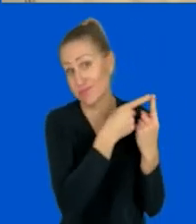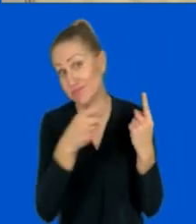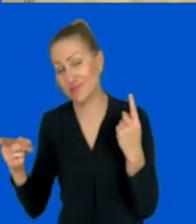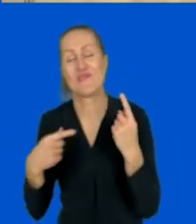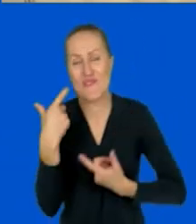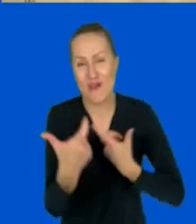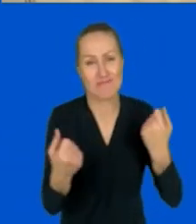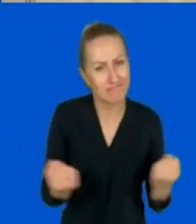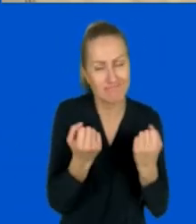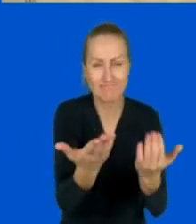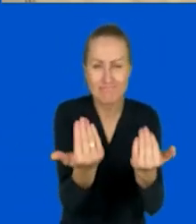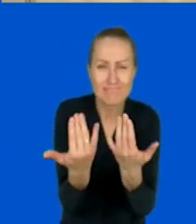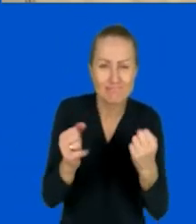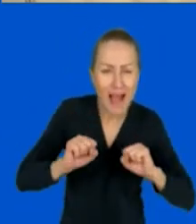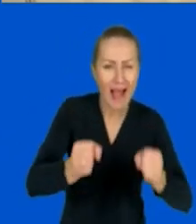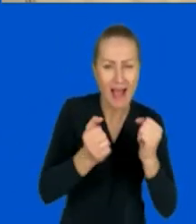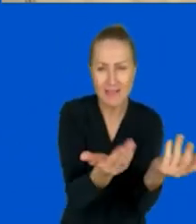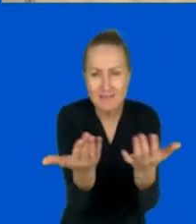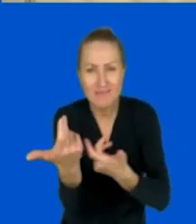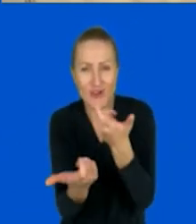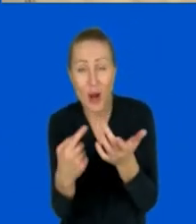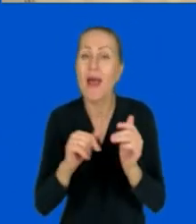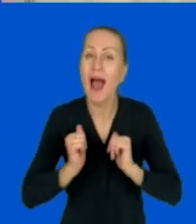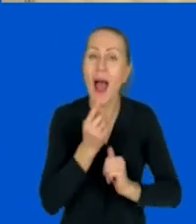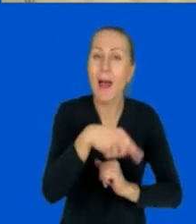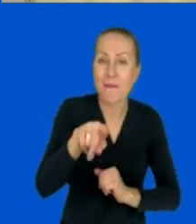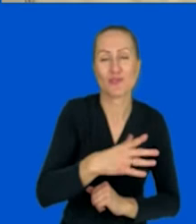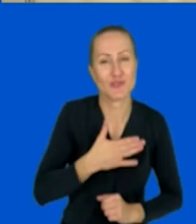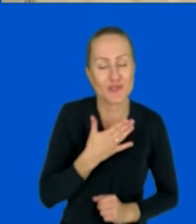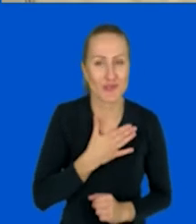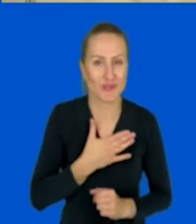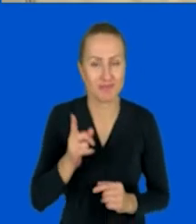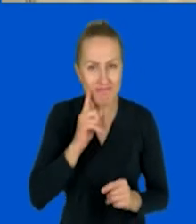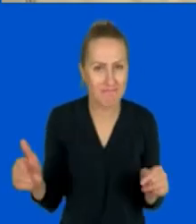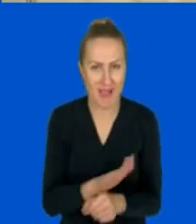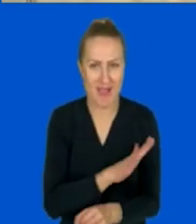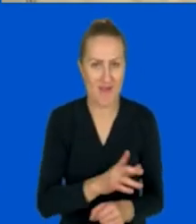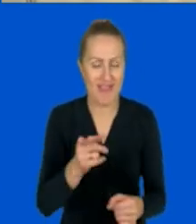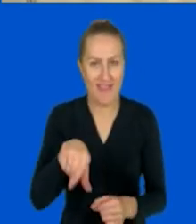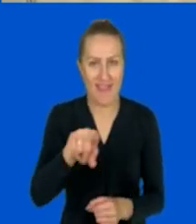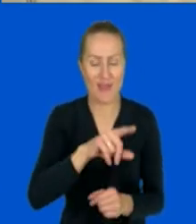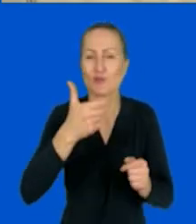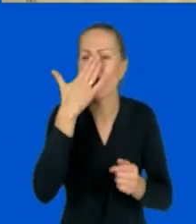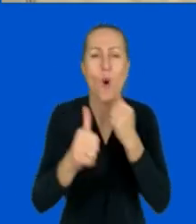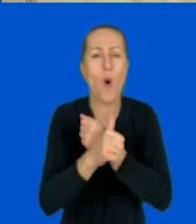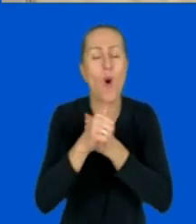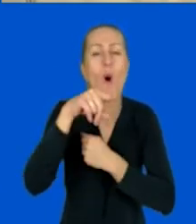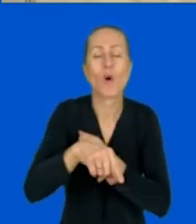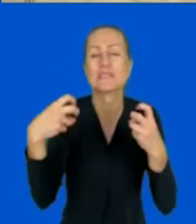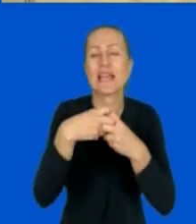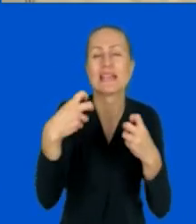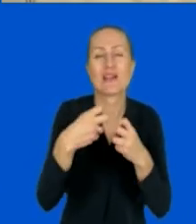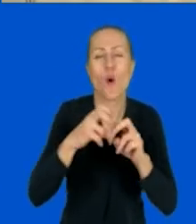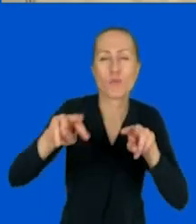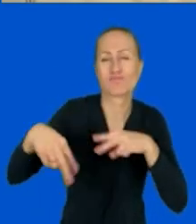zaangażować, żebyście poczuli na sobie właśnie, o co chodzi w tej internetowej, online'owej komunikacji.